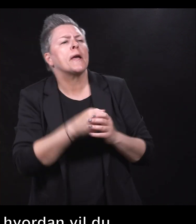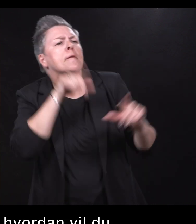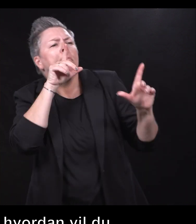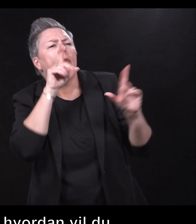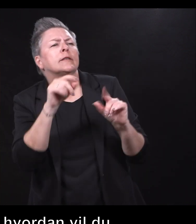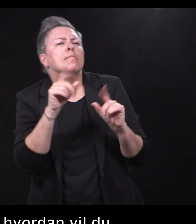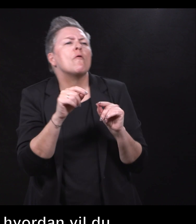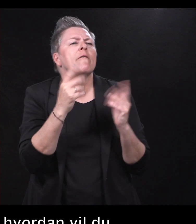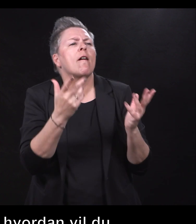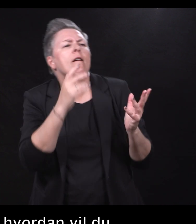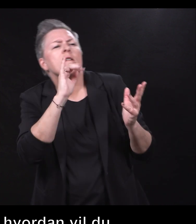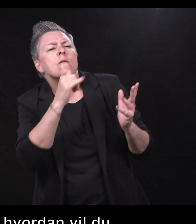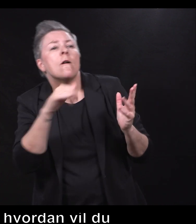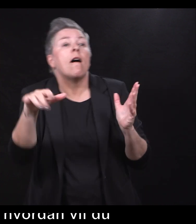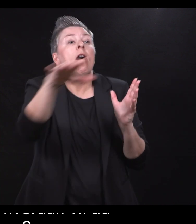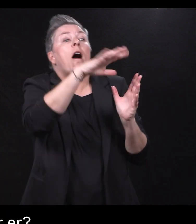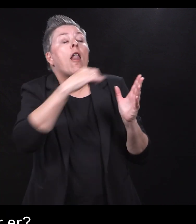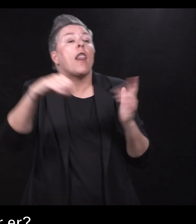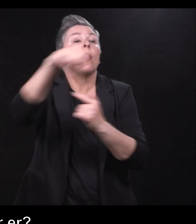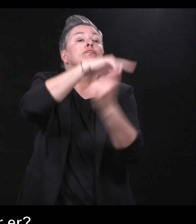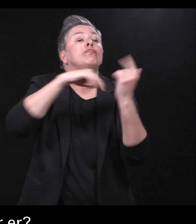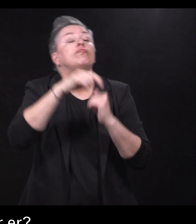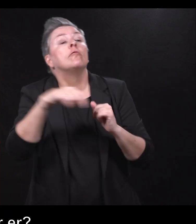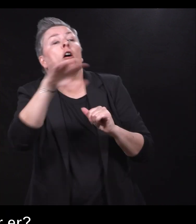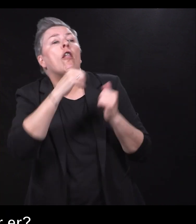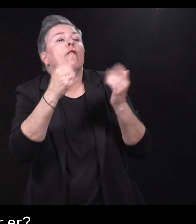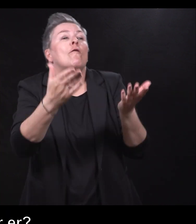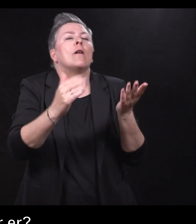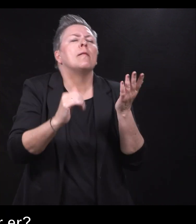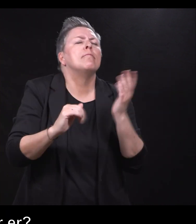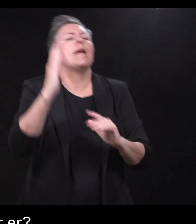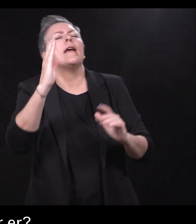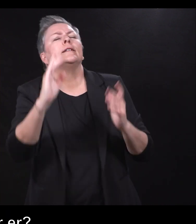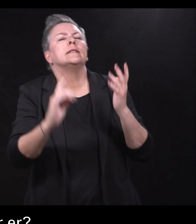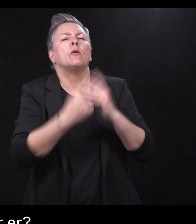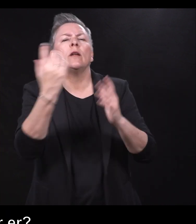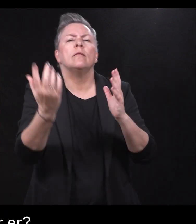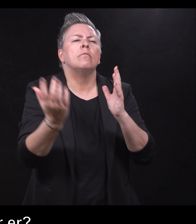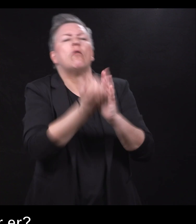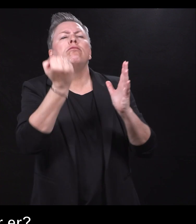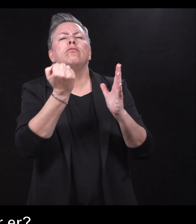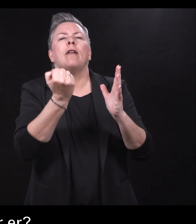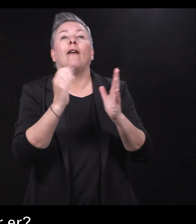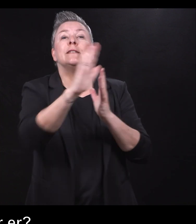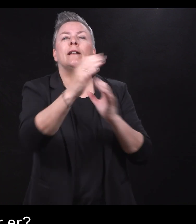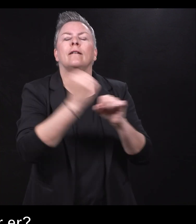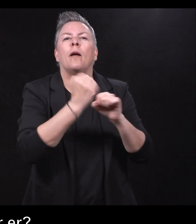alle rundt deg får en mest mulig utbytte av arbeidsdagen.